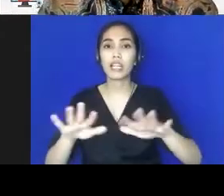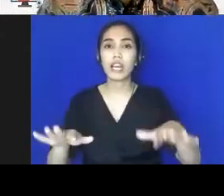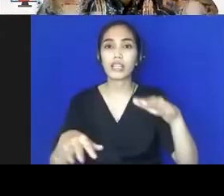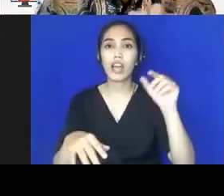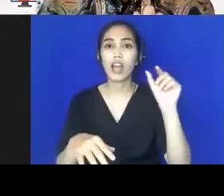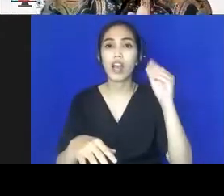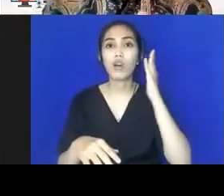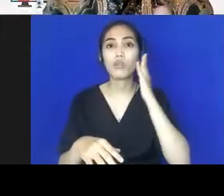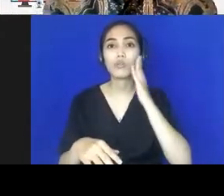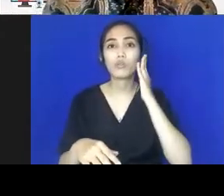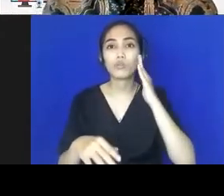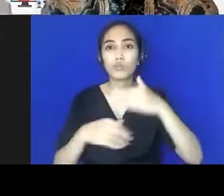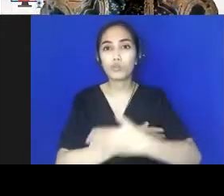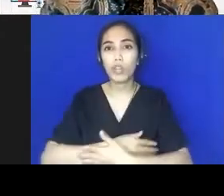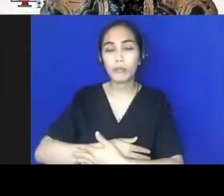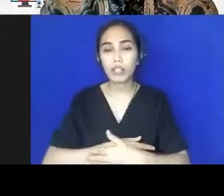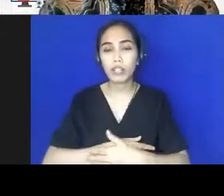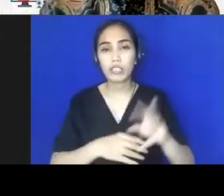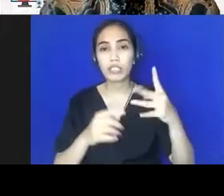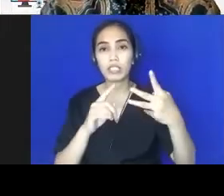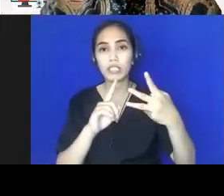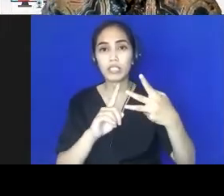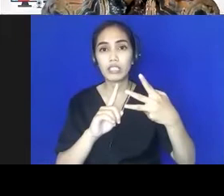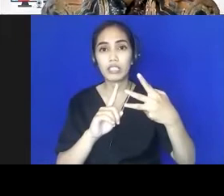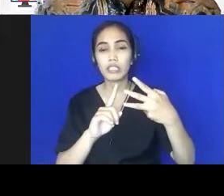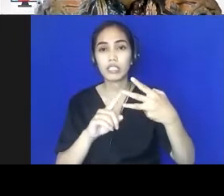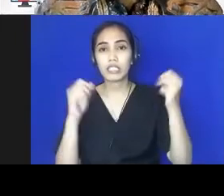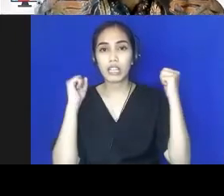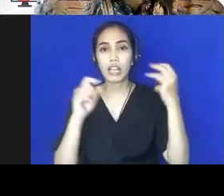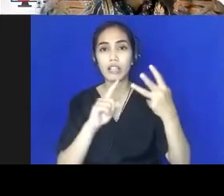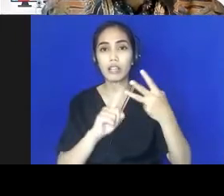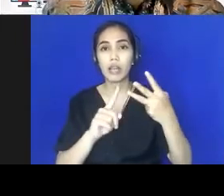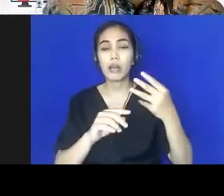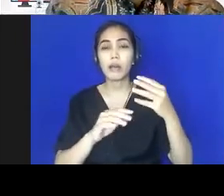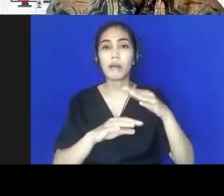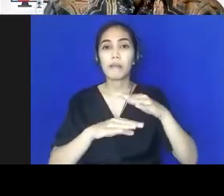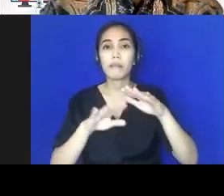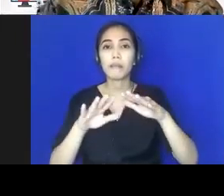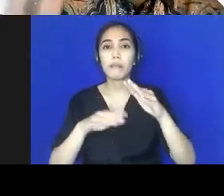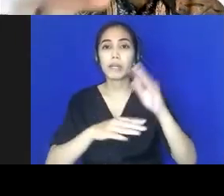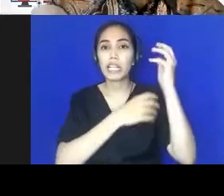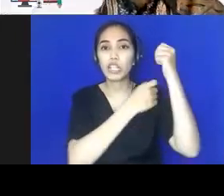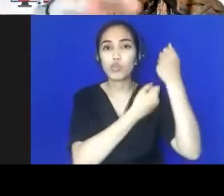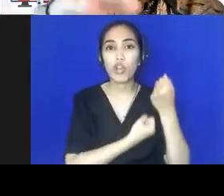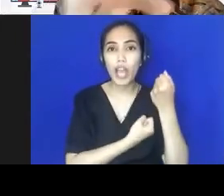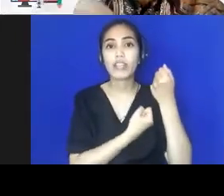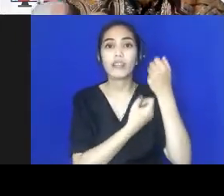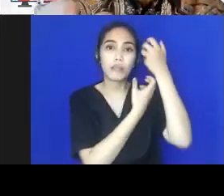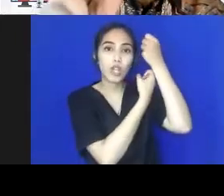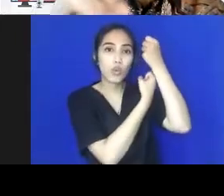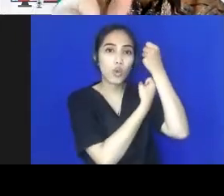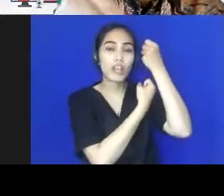kesehatan, tiga adalah bidang perlindungan sosial dan pemenuhan hak-hak sosial dasar anak-anak. Nah, kita lihat